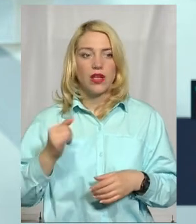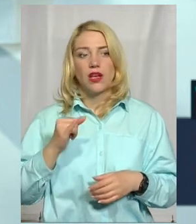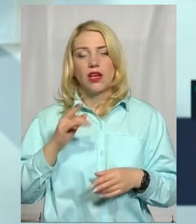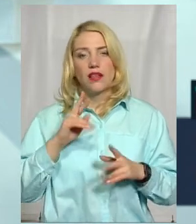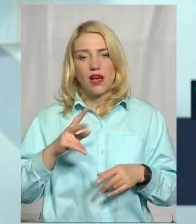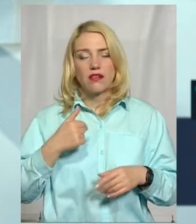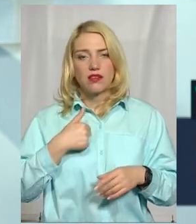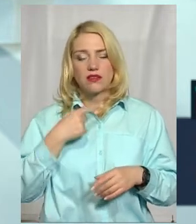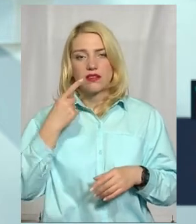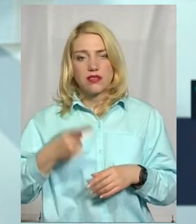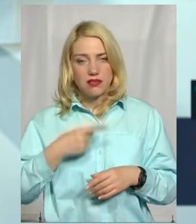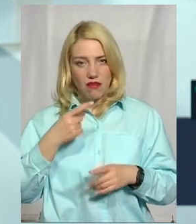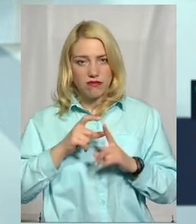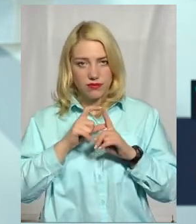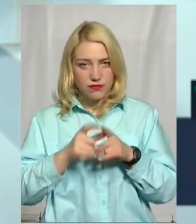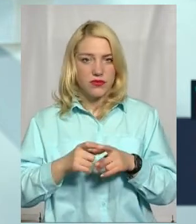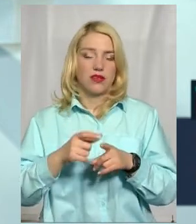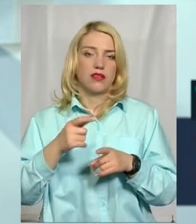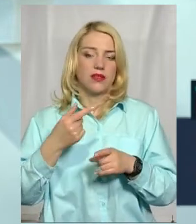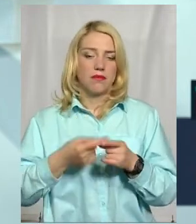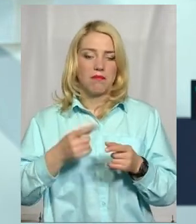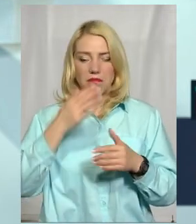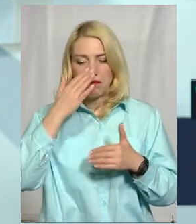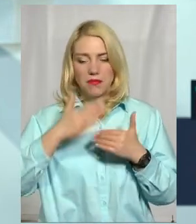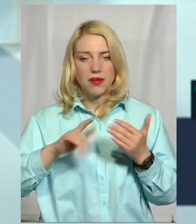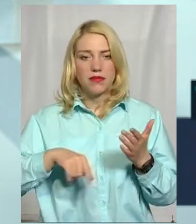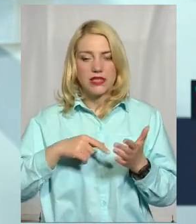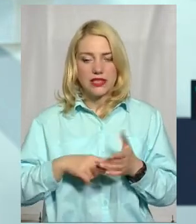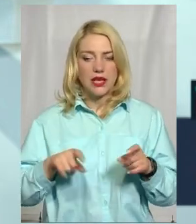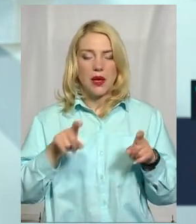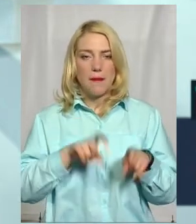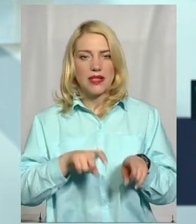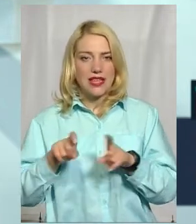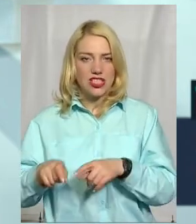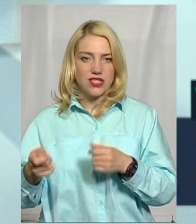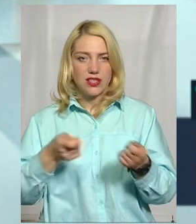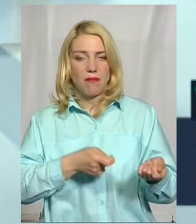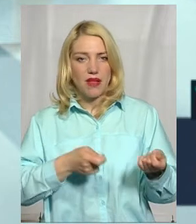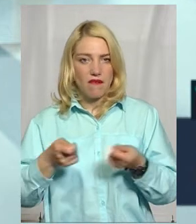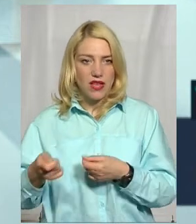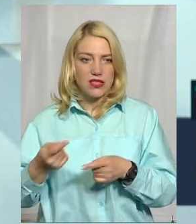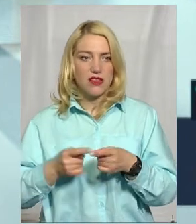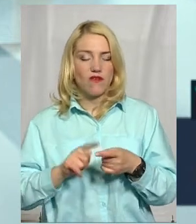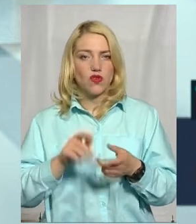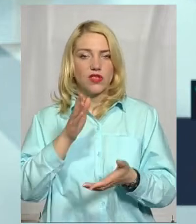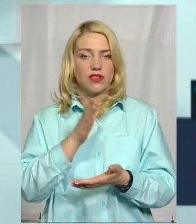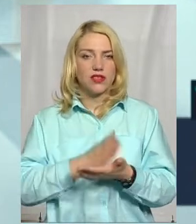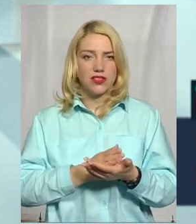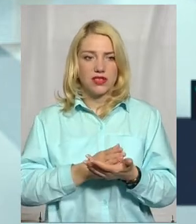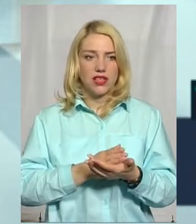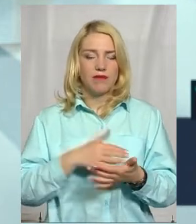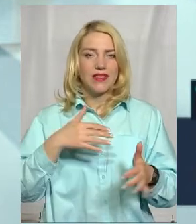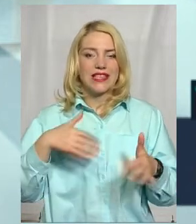сказав, саме приміські пасажирські перевезення, вони є, можна так сказати,